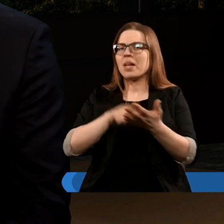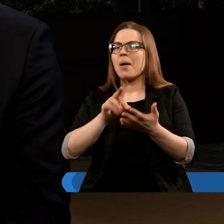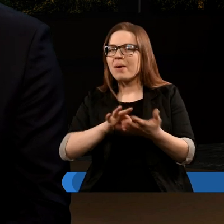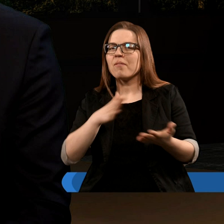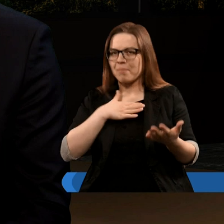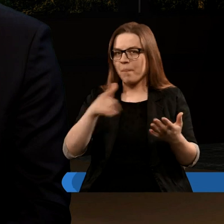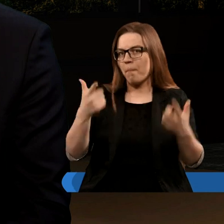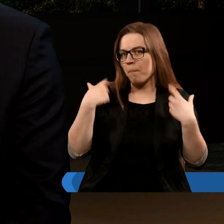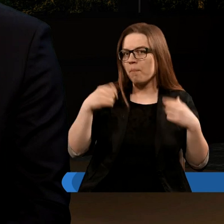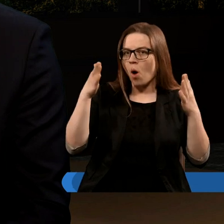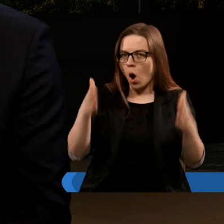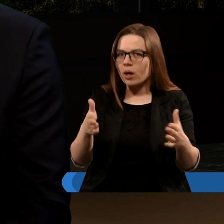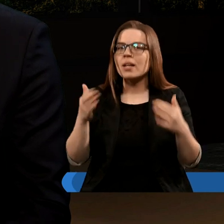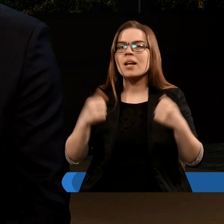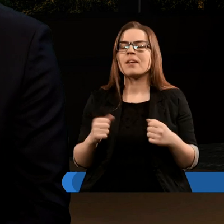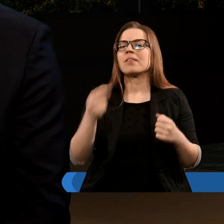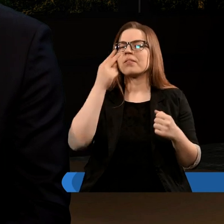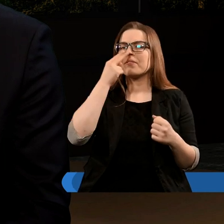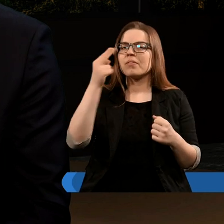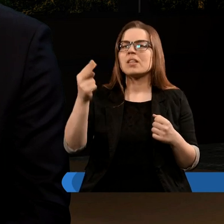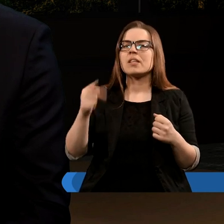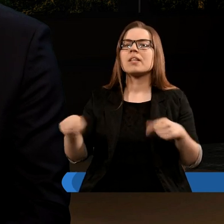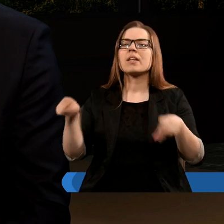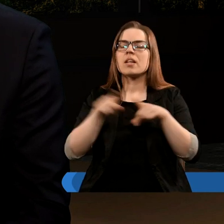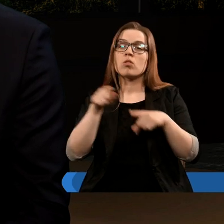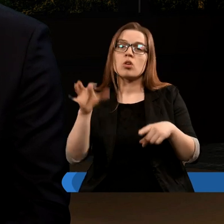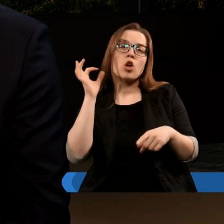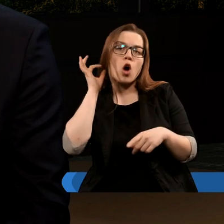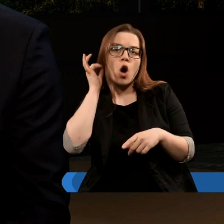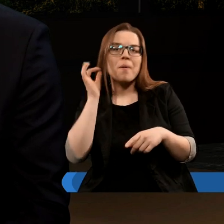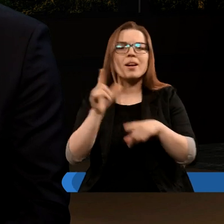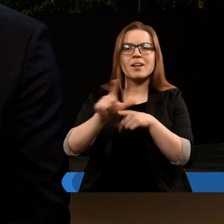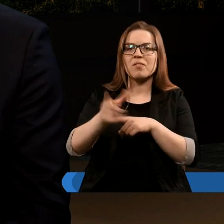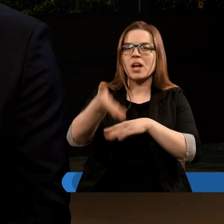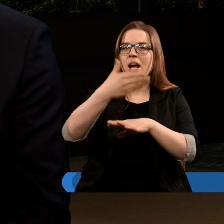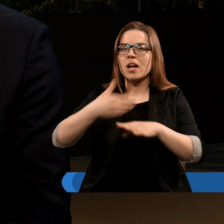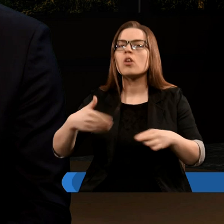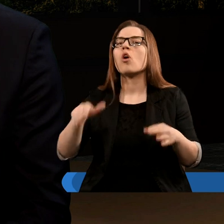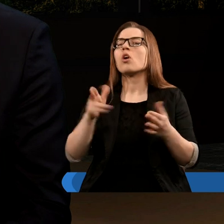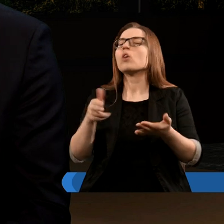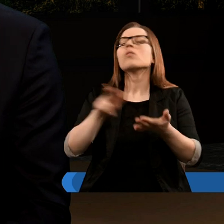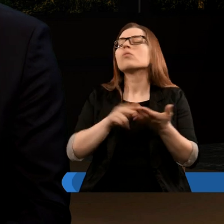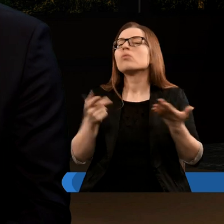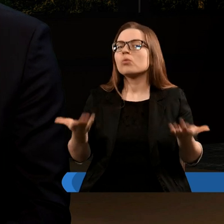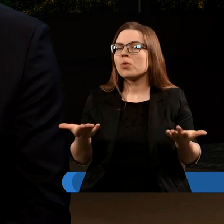też tą postać. Oprócz tego widzimy też tutaj kobietę w dwunastym rozdziale, która